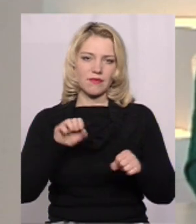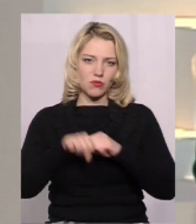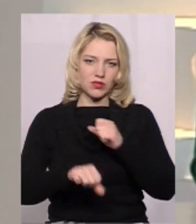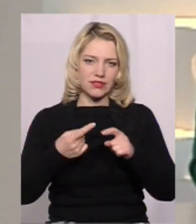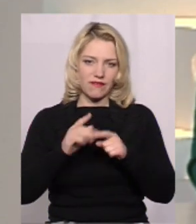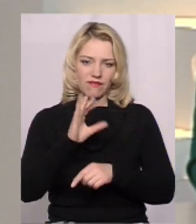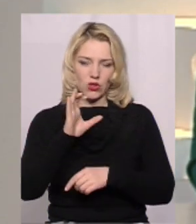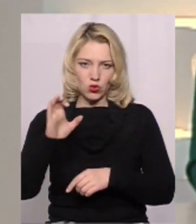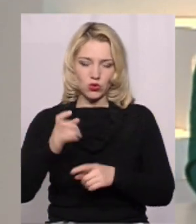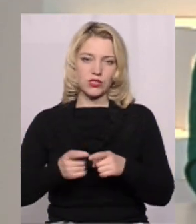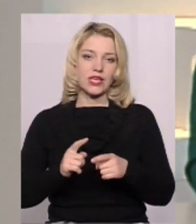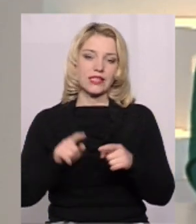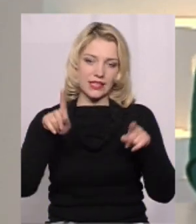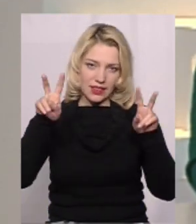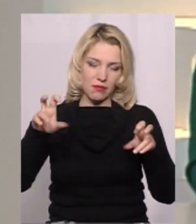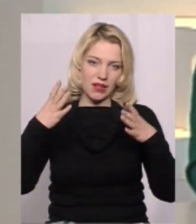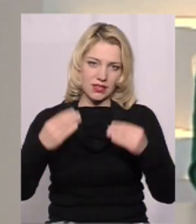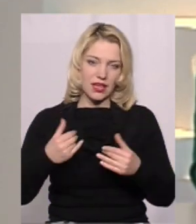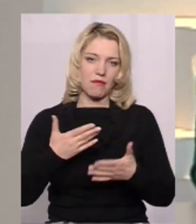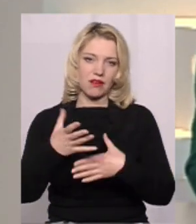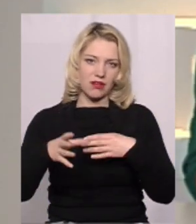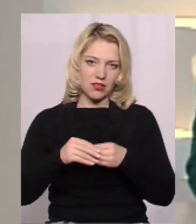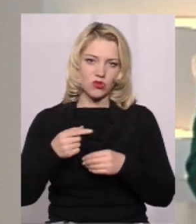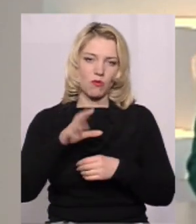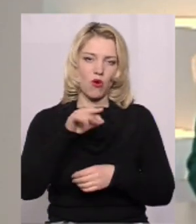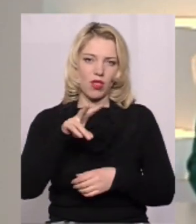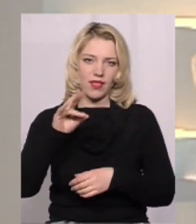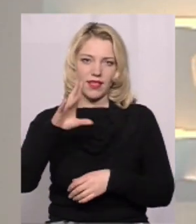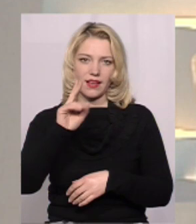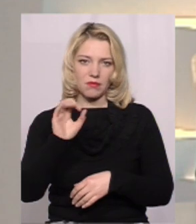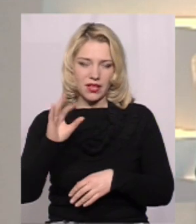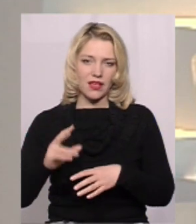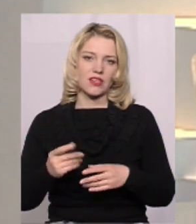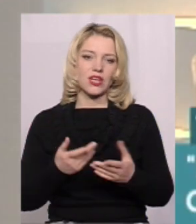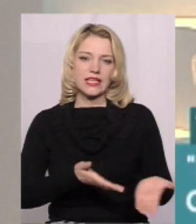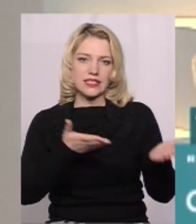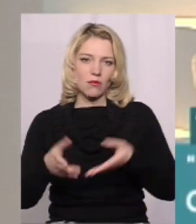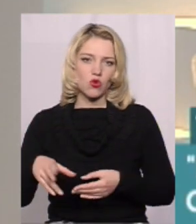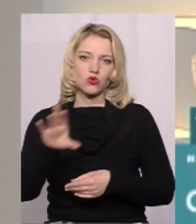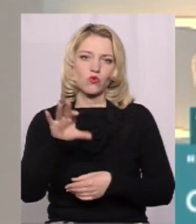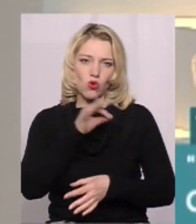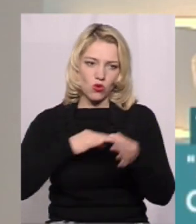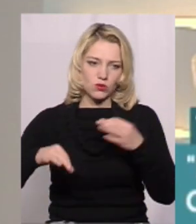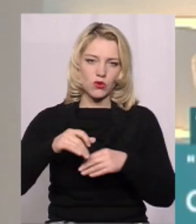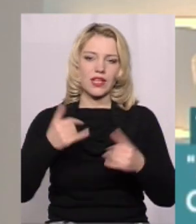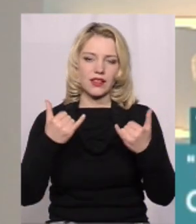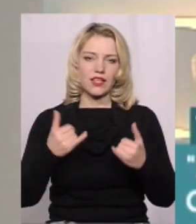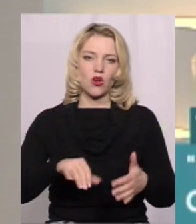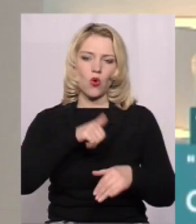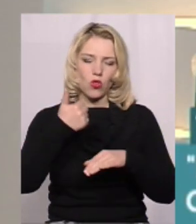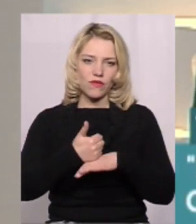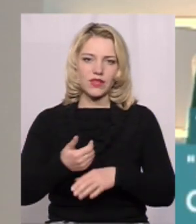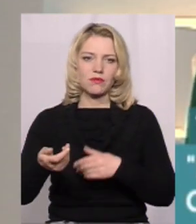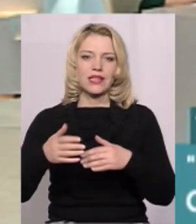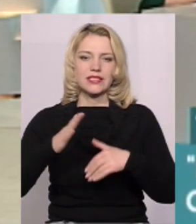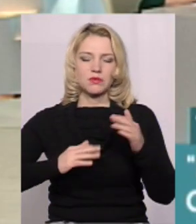Це тема днями з Оксаною Фіновською. Працюємо для вас наживо і запрошуємо долучатися до розмови нині із головним спеціалістом